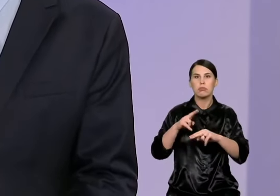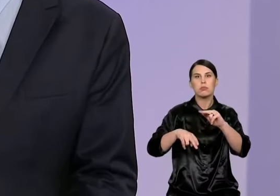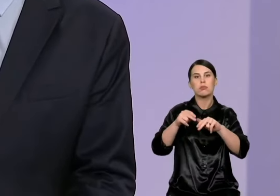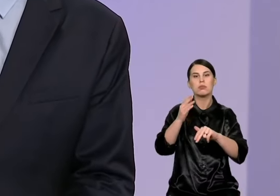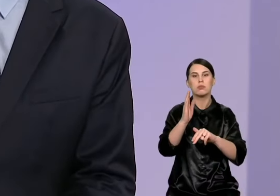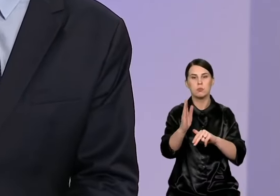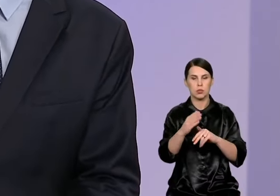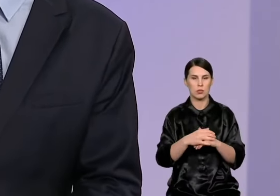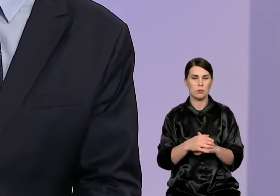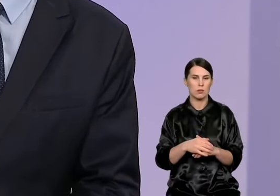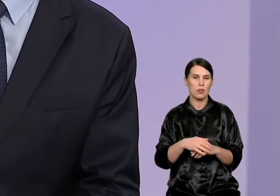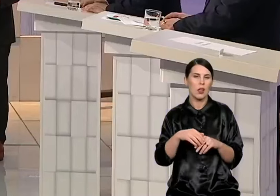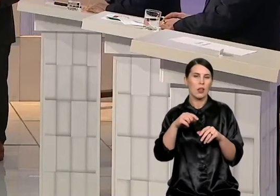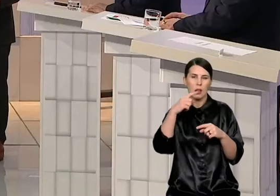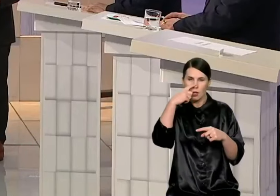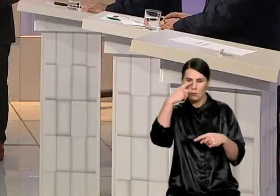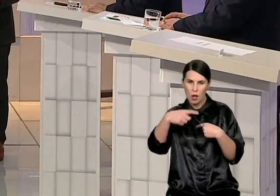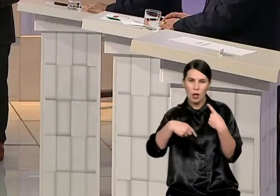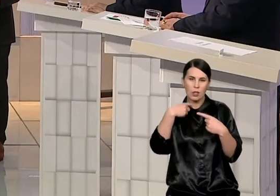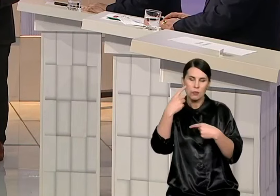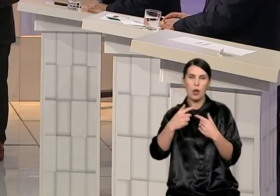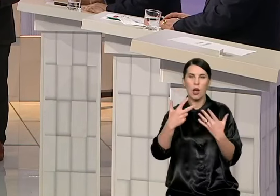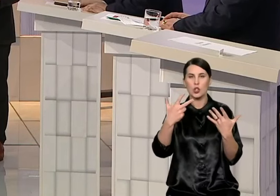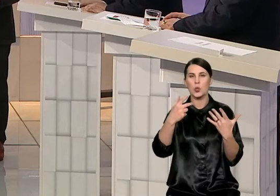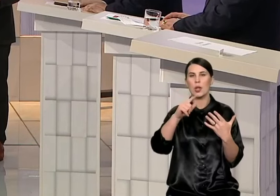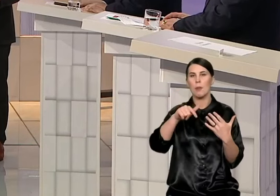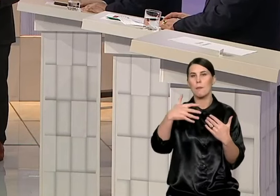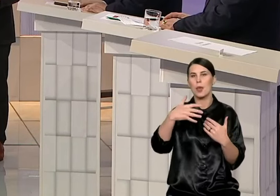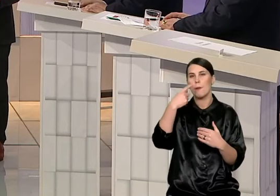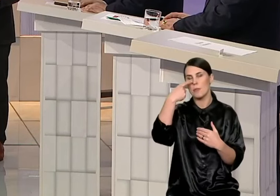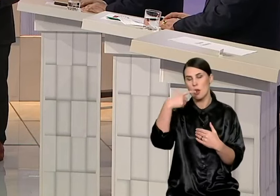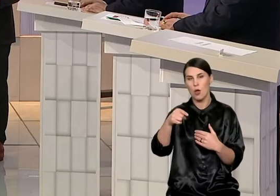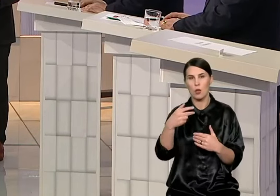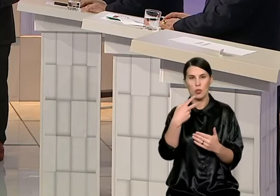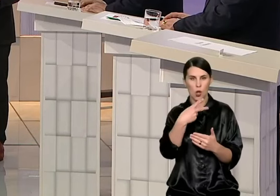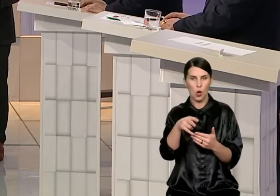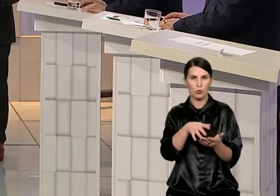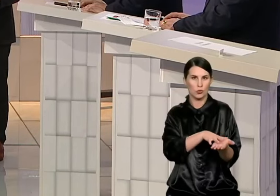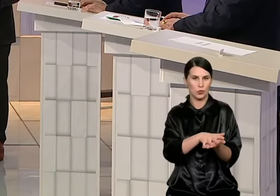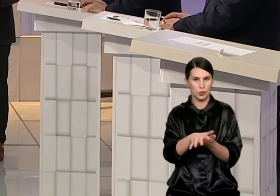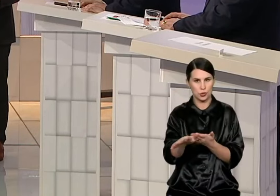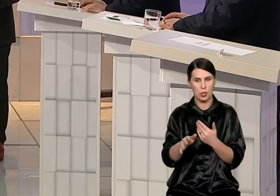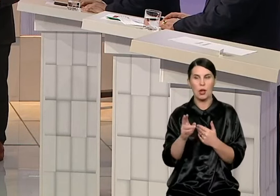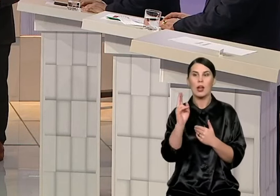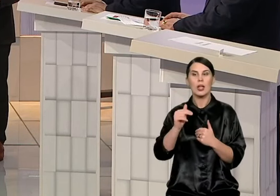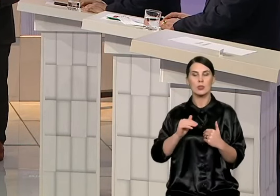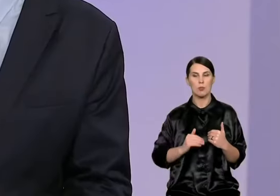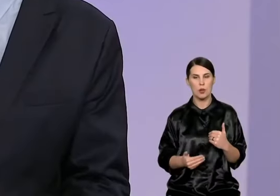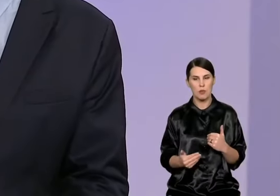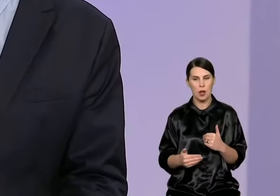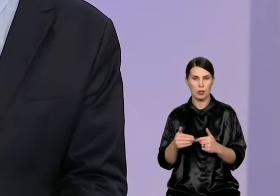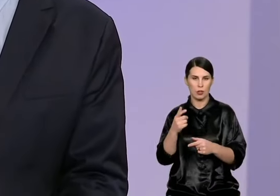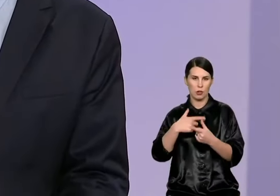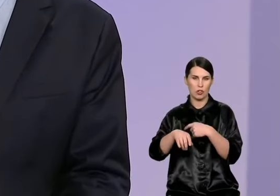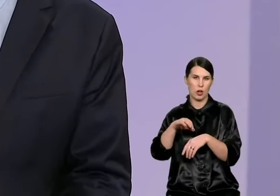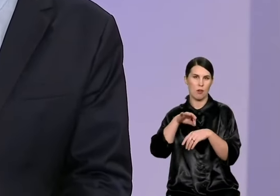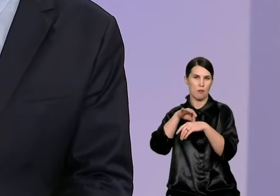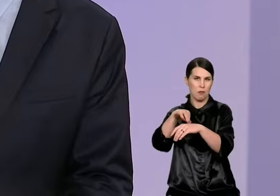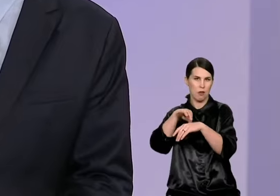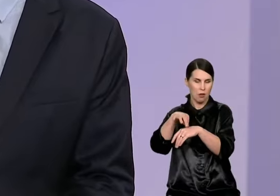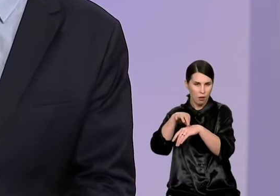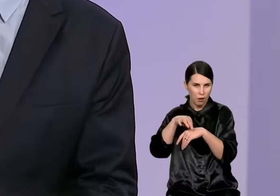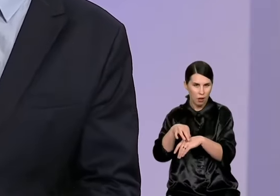Vilnius išleidžia 8,5 milijono toms kompensacijoms po 100 eurų tevams, kurie leidžia vaikus į privačius darželius. Šiemet, kaip suprantu,